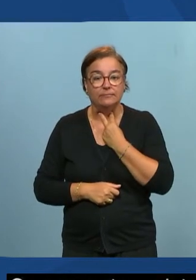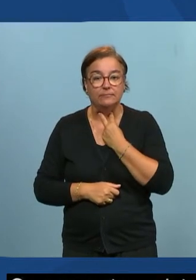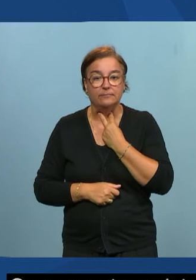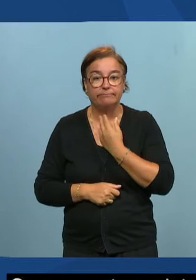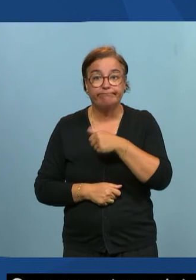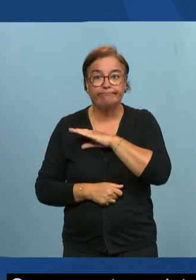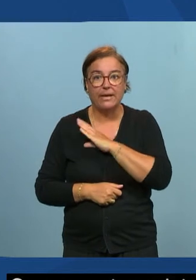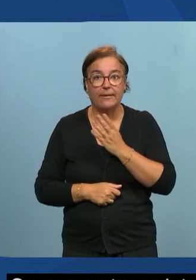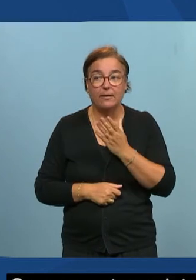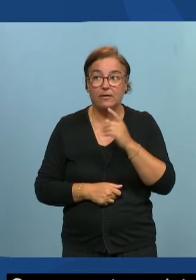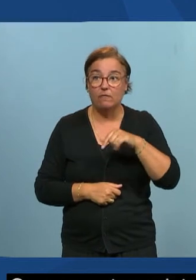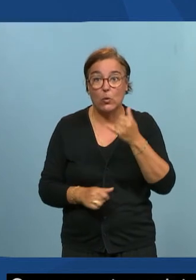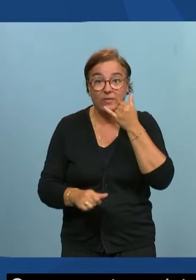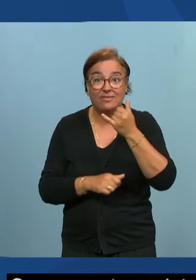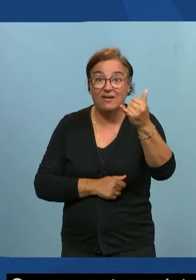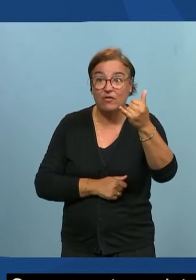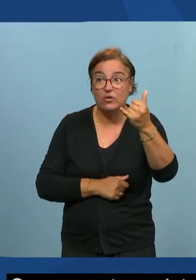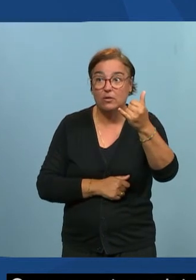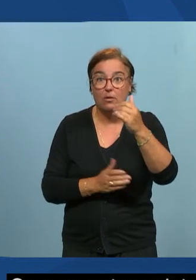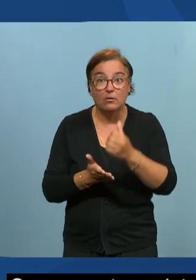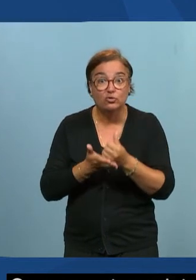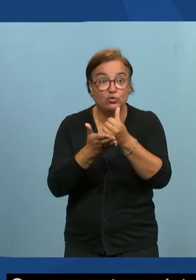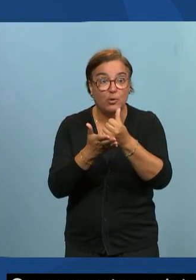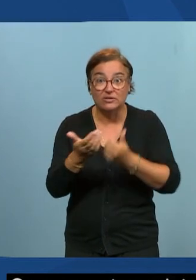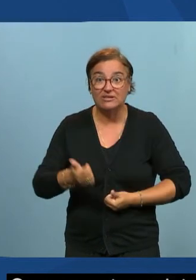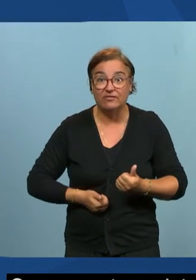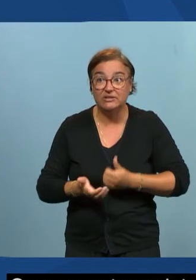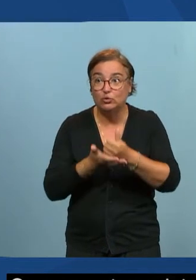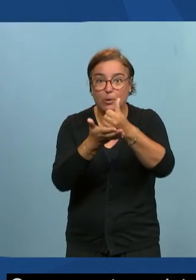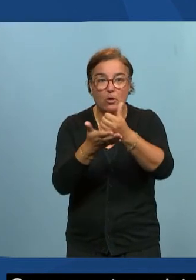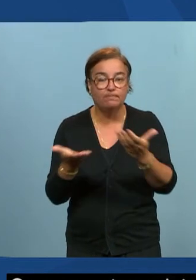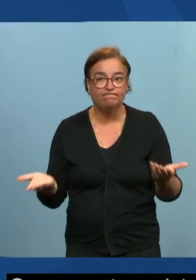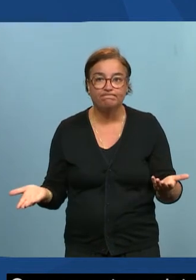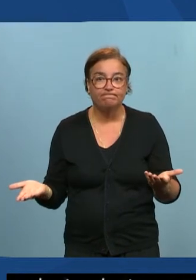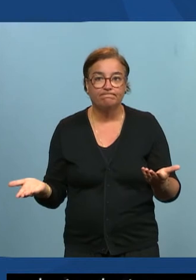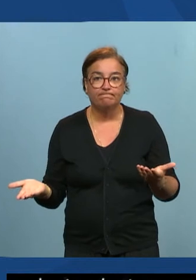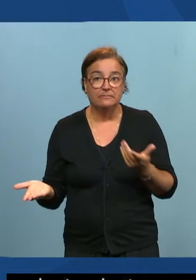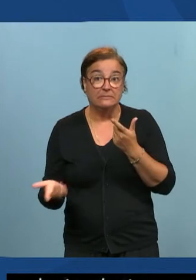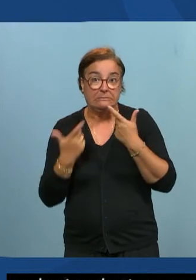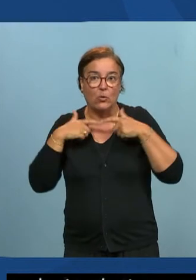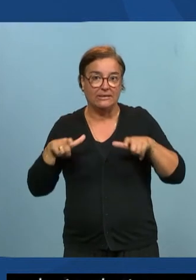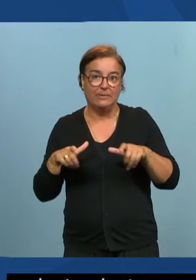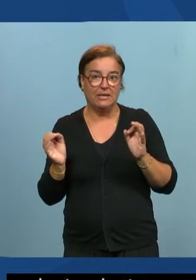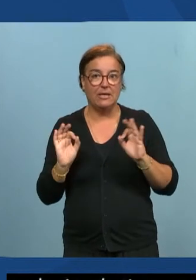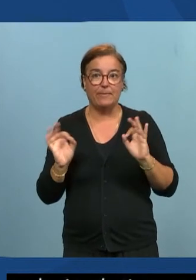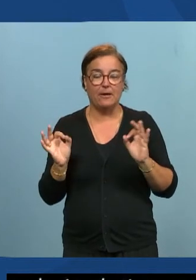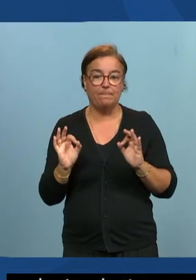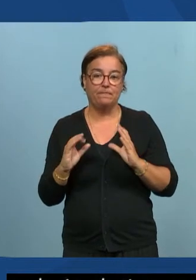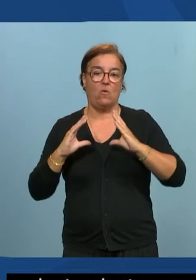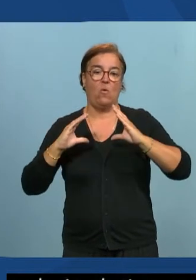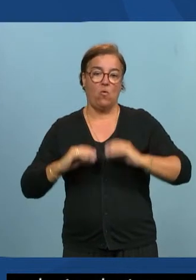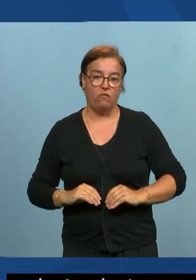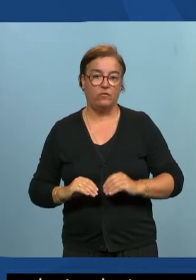à appeler le service de support et souvent c'est pas forcément accessible heureusement il y a le